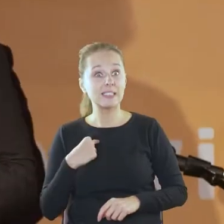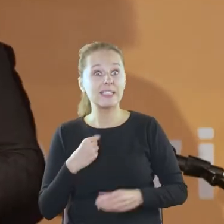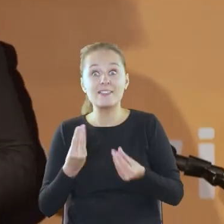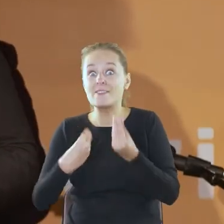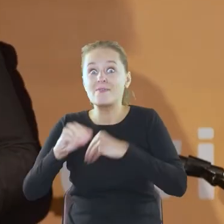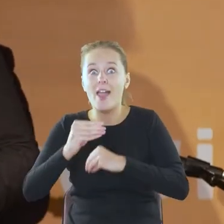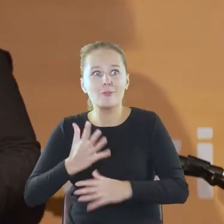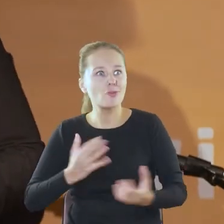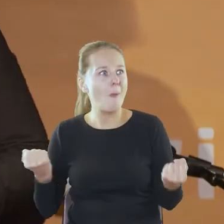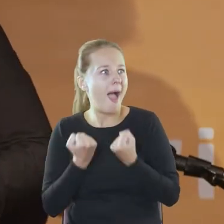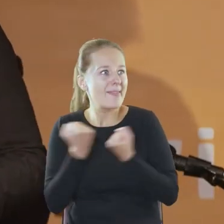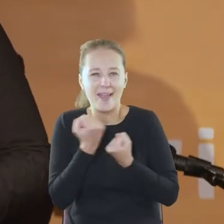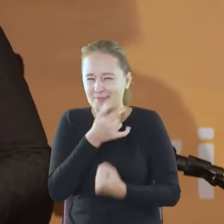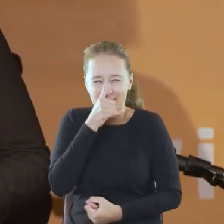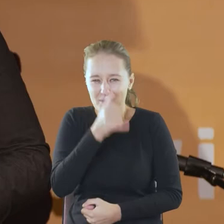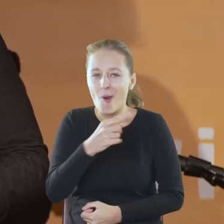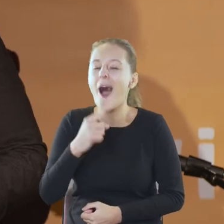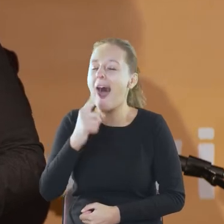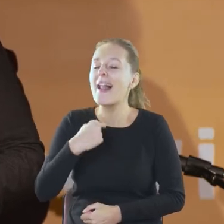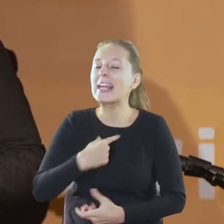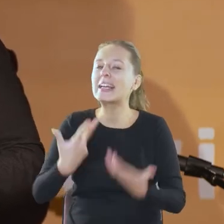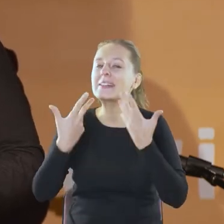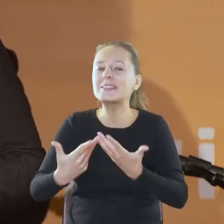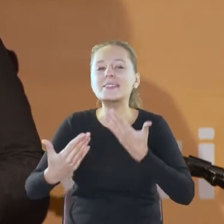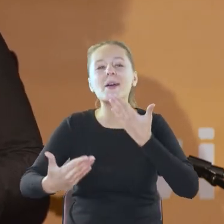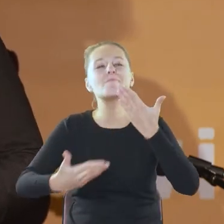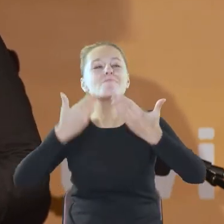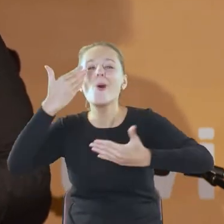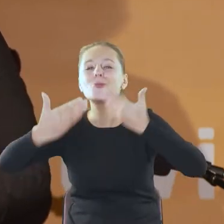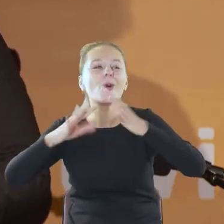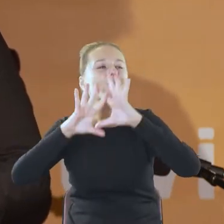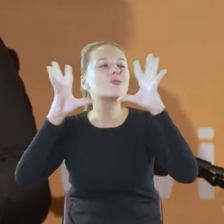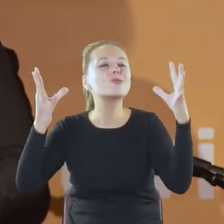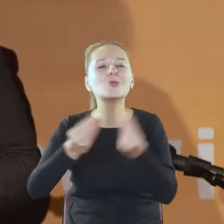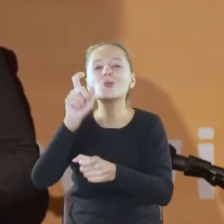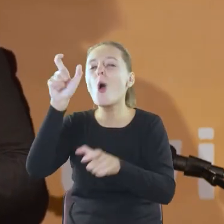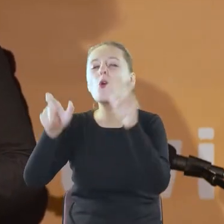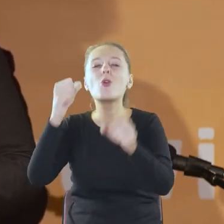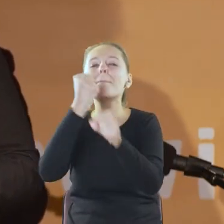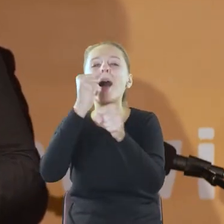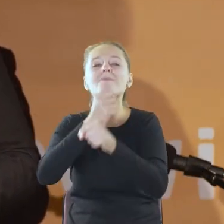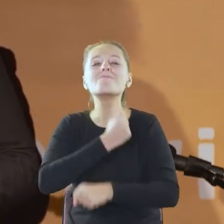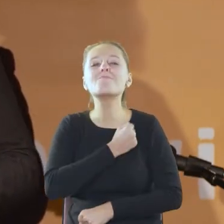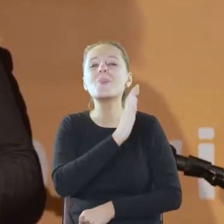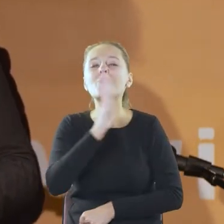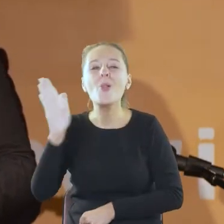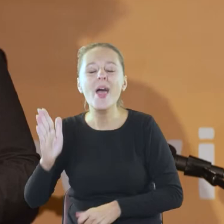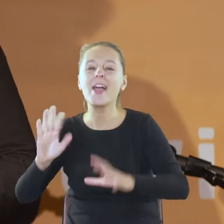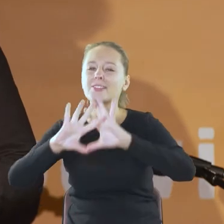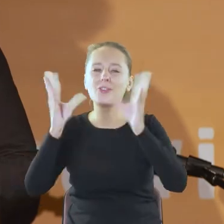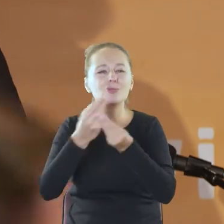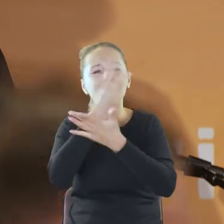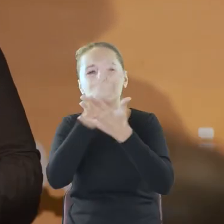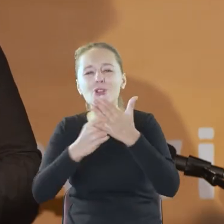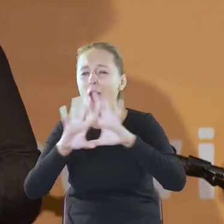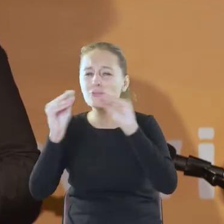nie da. Ale ja chciałam przede wszystkim pozdrowić wszystkich bibliotekarzy, wszystkie bibliotekarki, wszystkie czytelniczki, wszystkich czytelników,